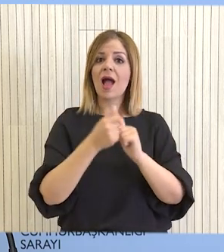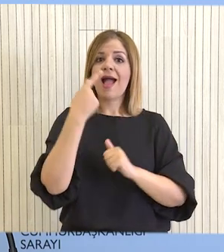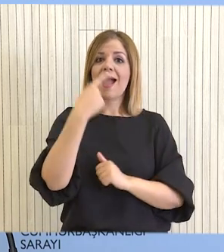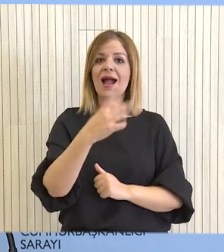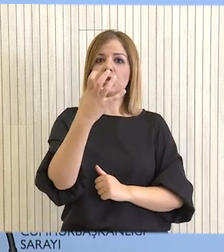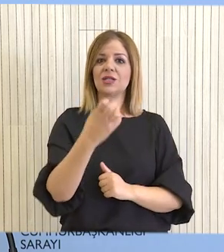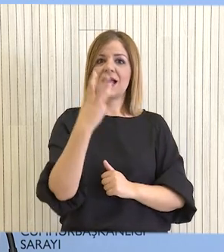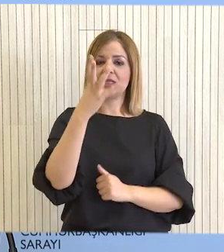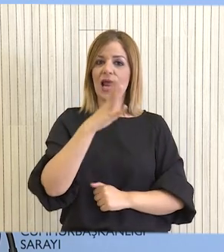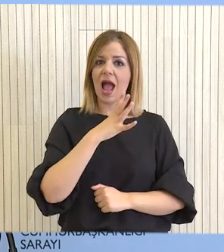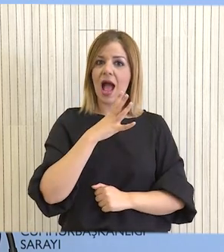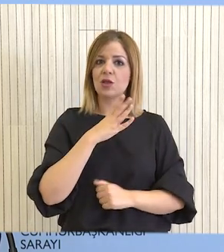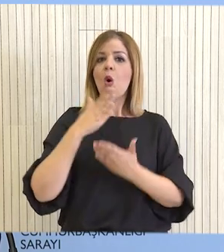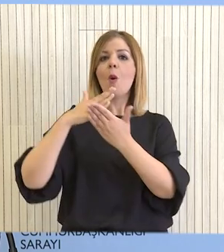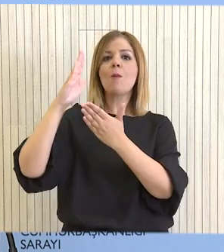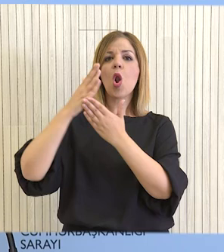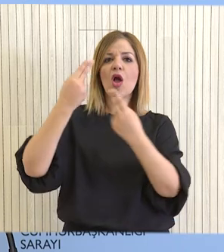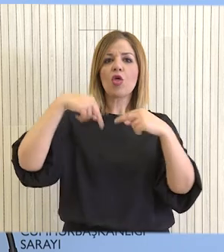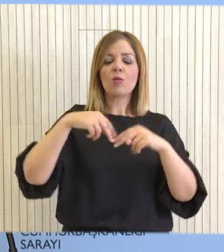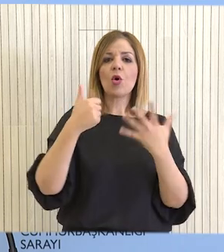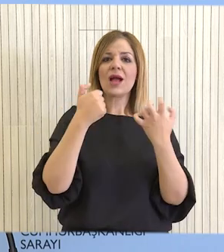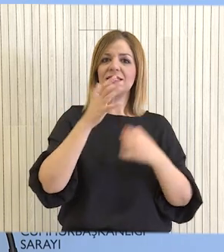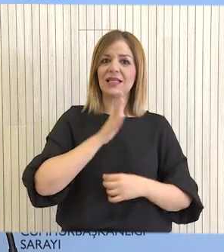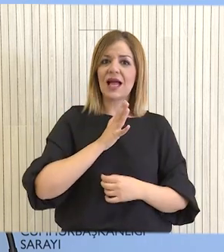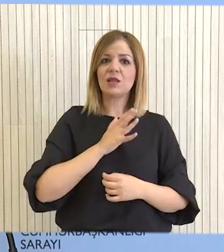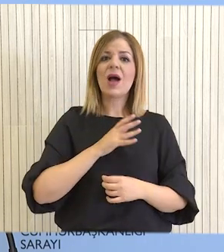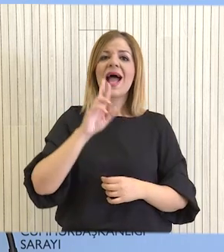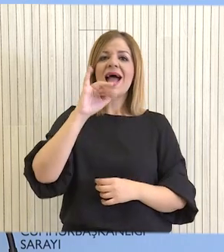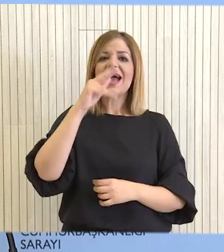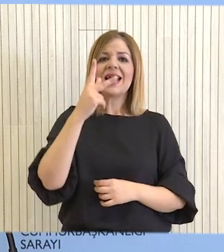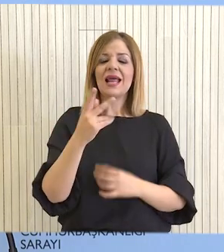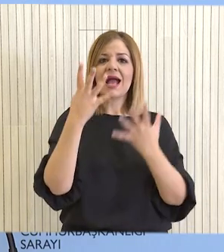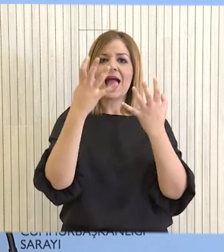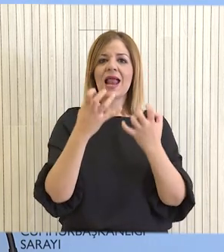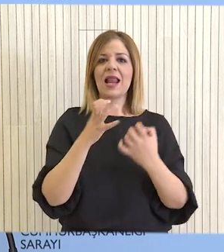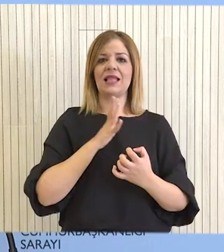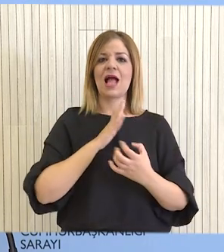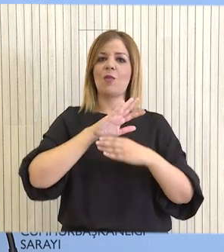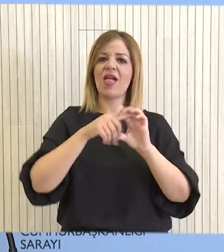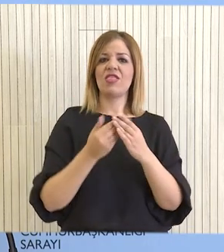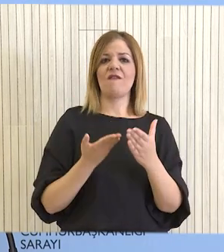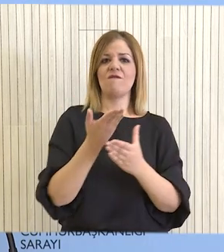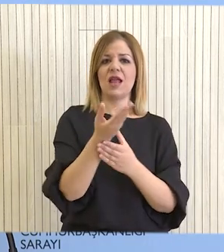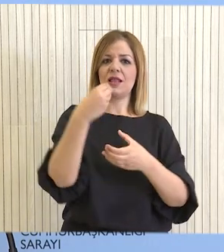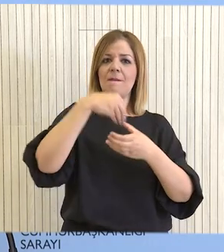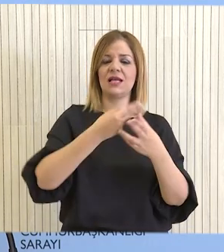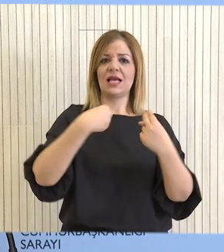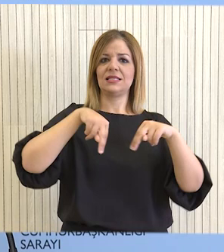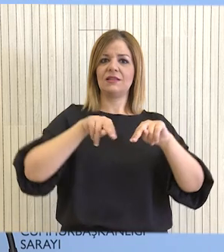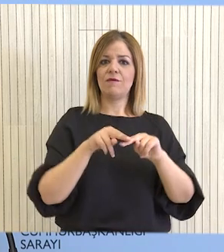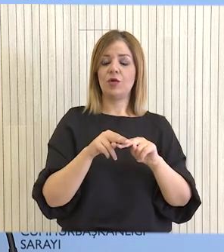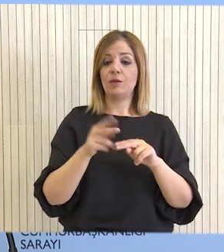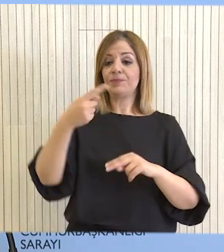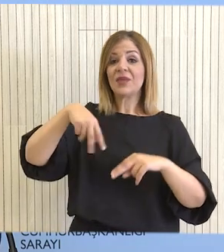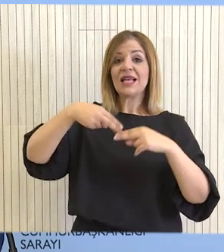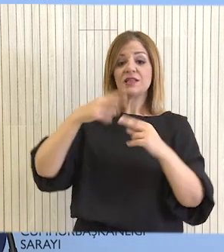143 Πολυοδομικό Συμβούλιο 60 και Ραδιαφωνικό Ίδρυμα Κύπρο 90 εκδηλώσεις ενδιαφέροντος. Το Γνωμοδοτικό Συμβούλιο,